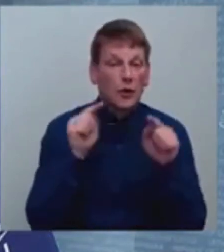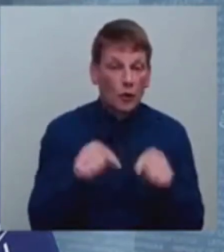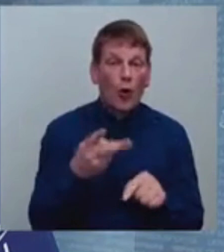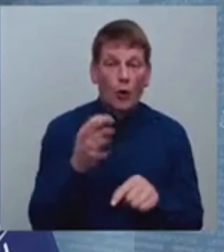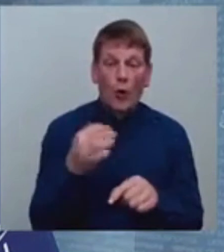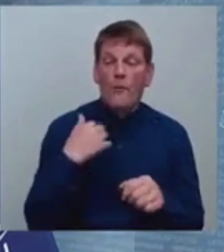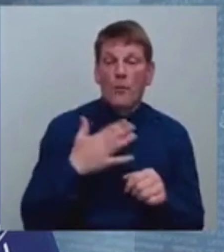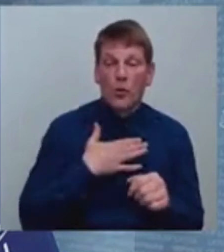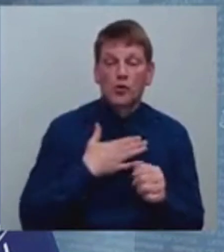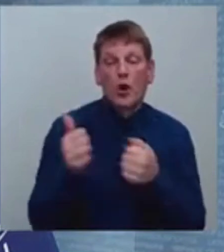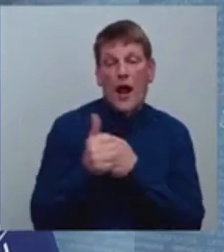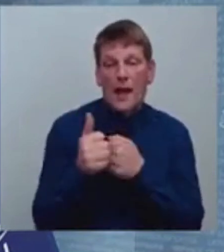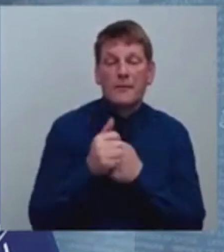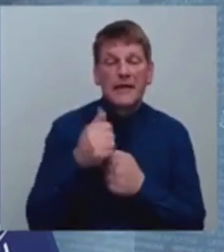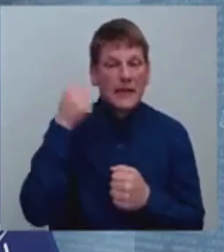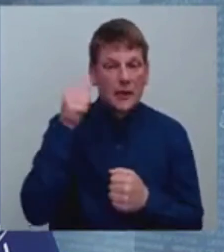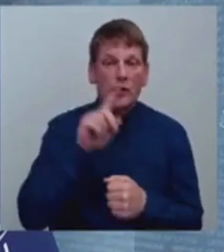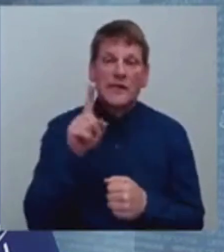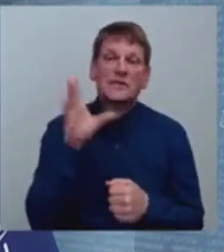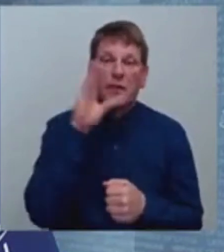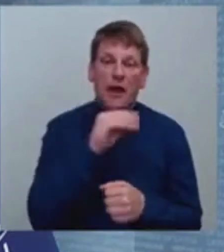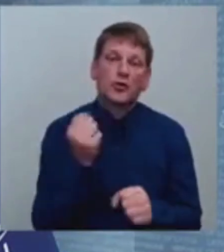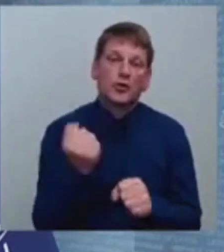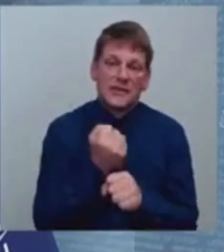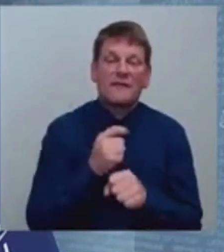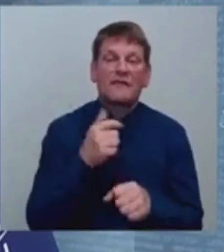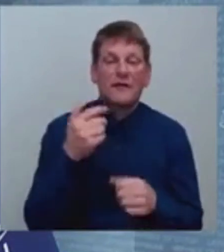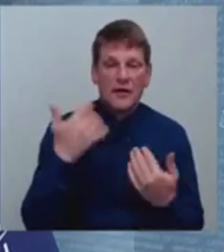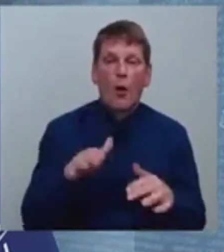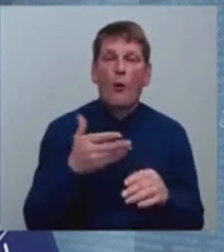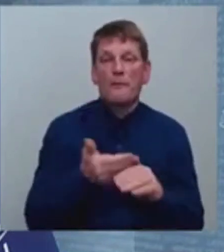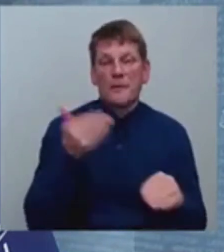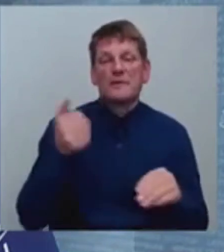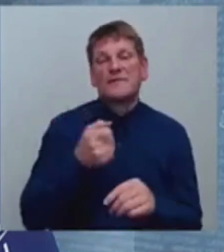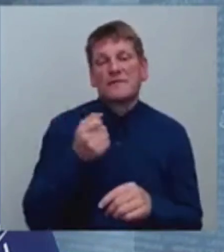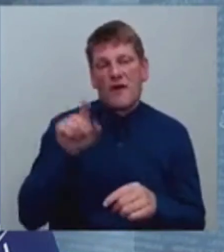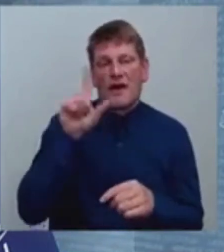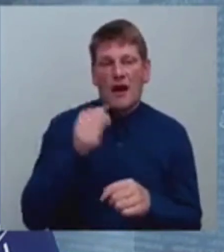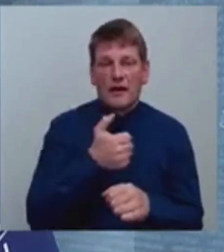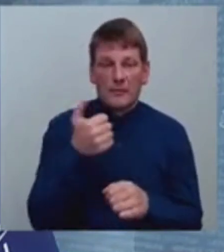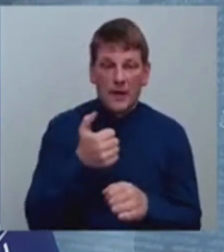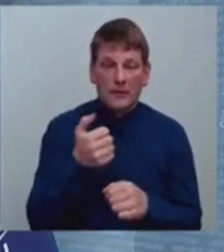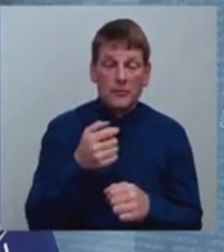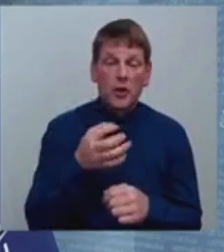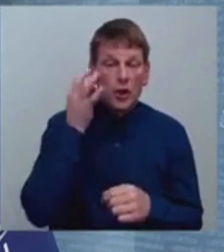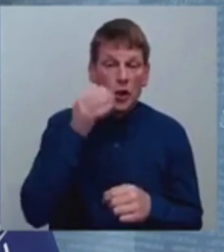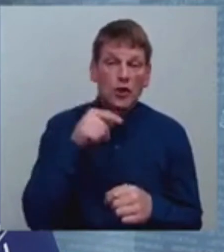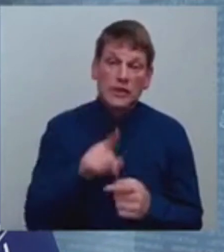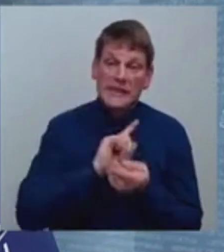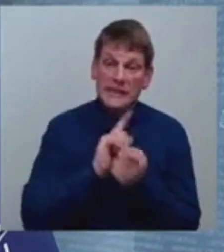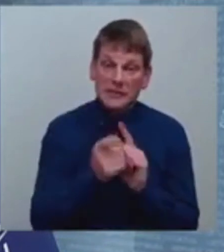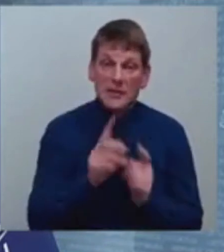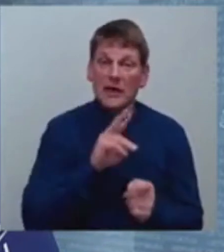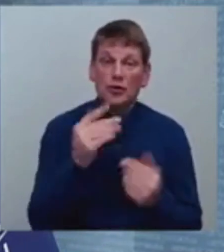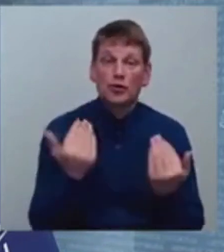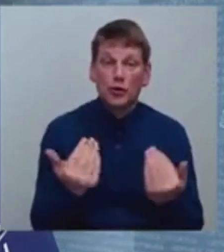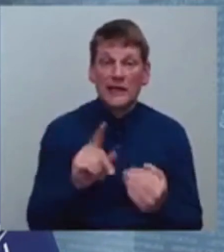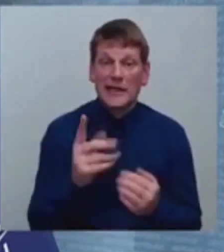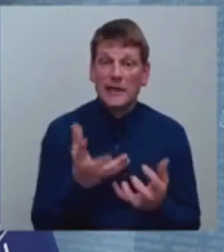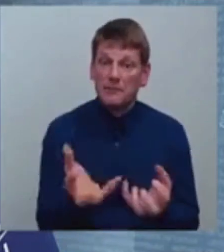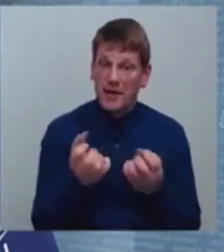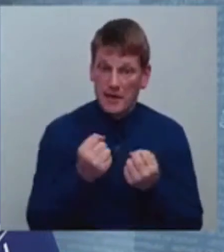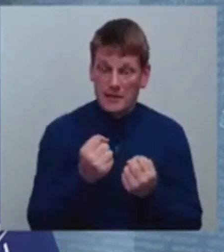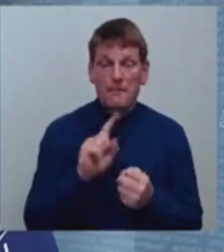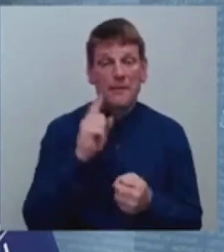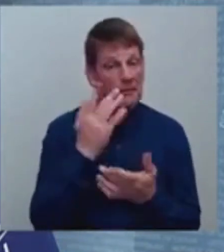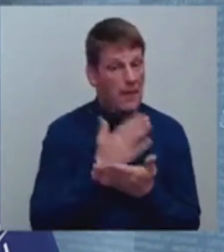kaimiņi igauņi ir spējuši izdarīt jau pirms vairākiem gadiem. Un tieši šīs izmaiņas, kas šodien ir pieņemtas, tātad